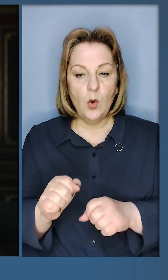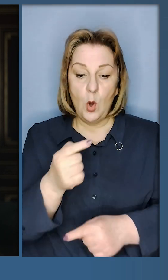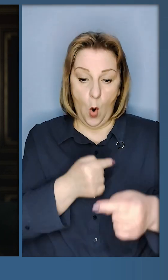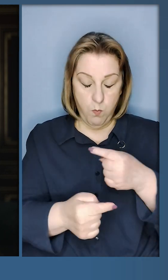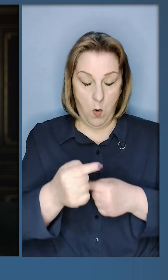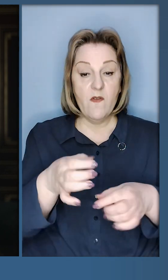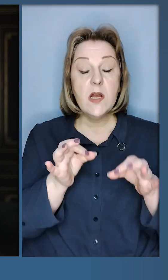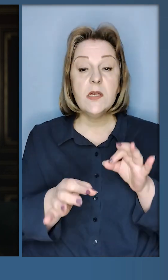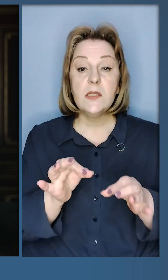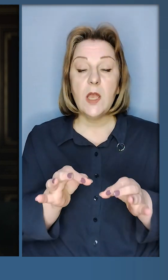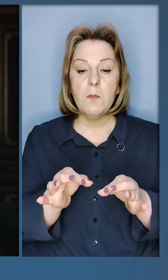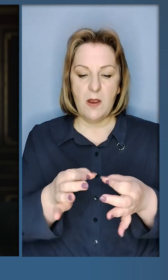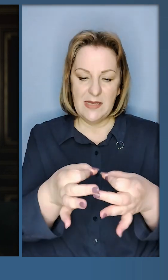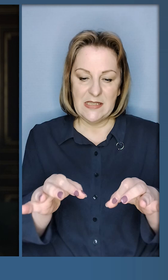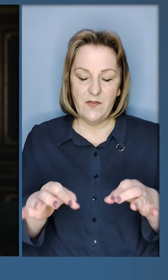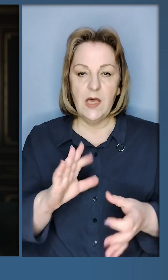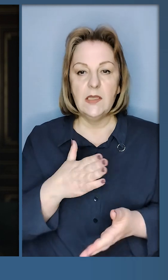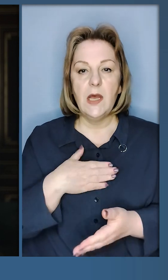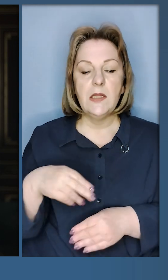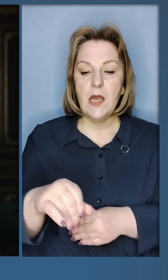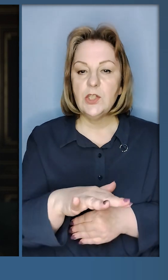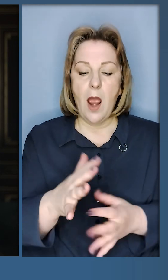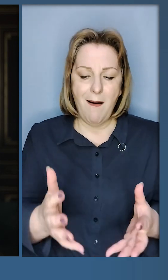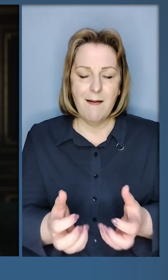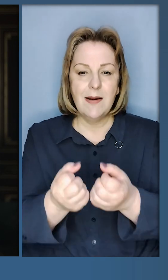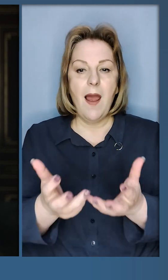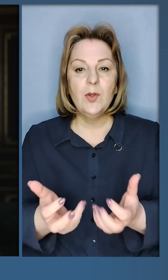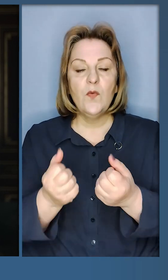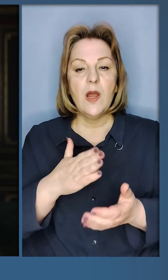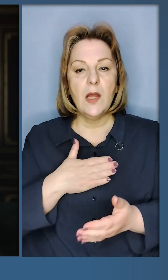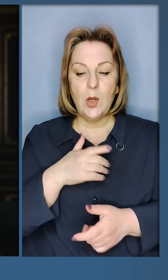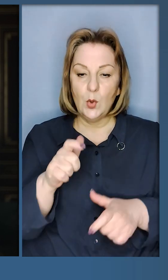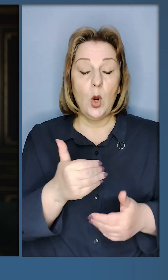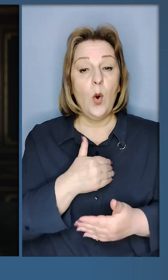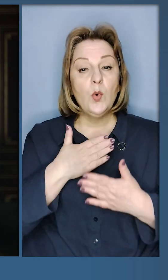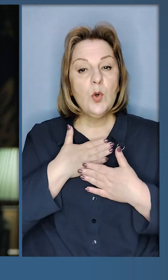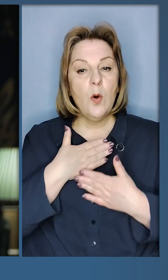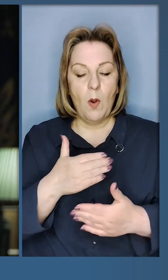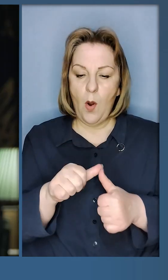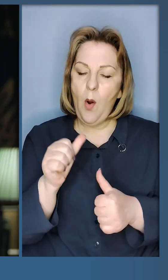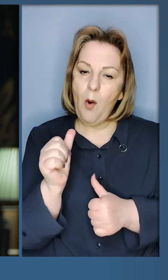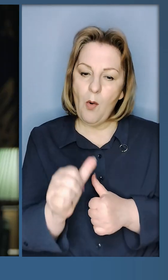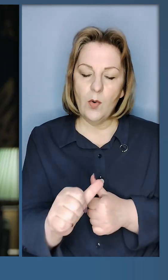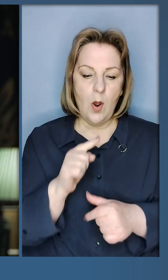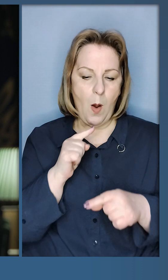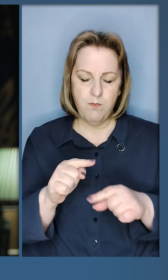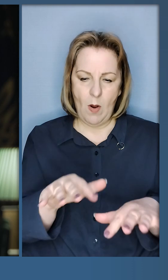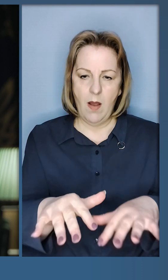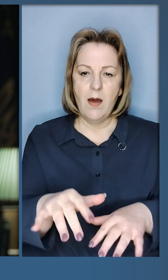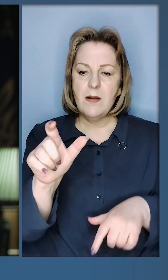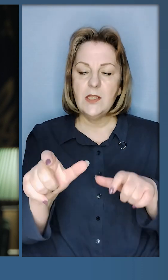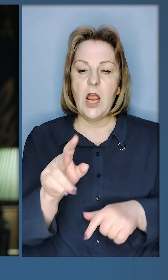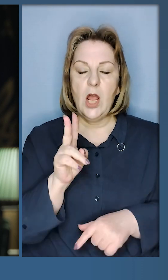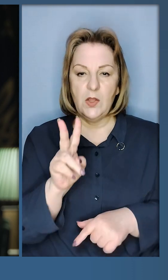можливості, повертати справедливість, звільняти нашу землю, рятувати наших людей. Я хочу подякувати окремо